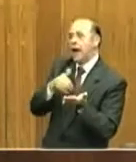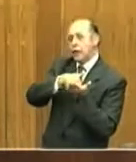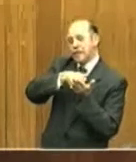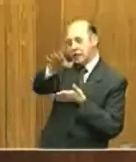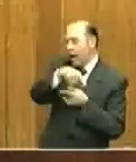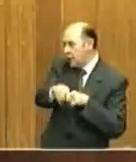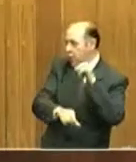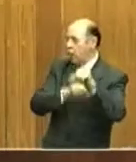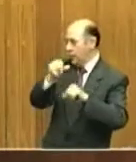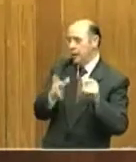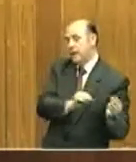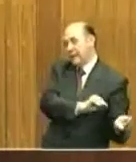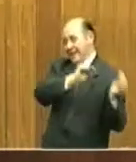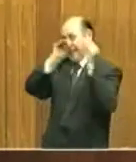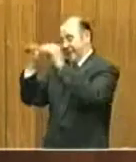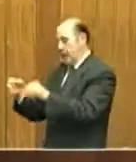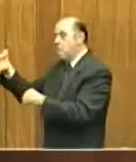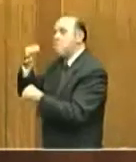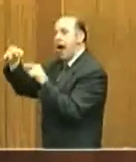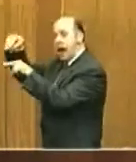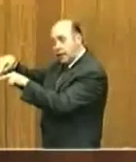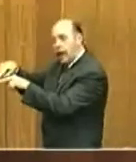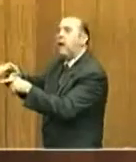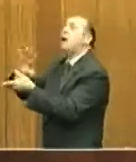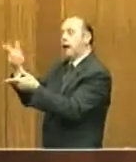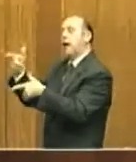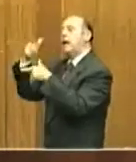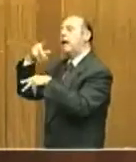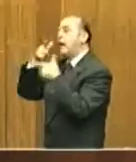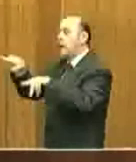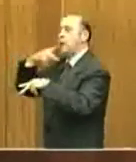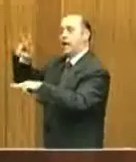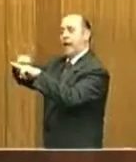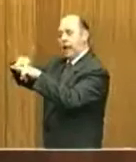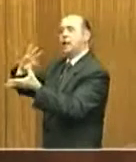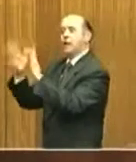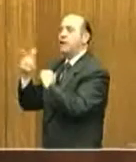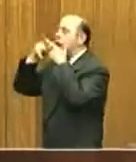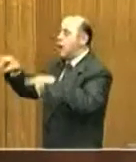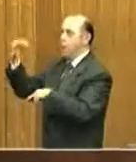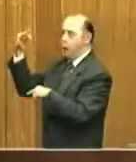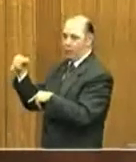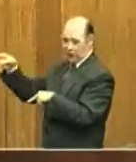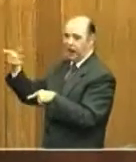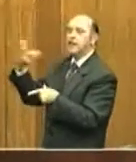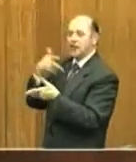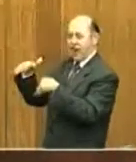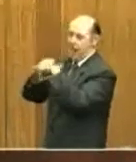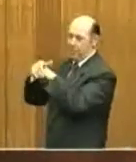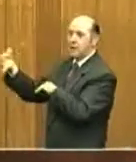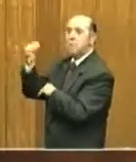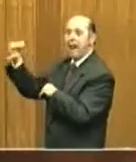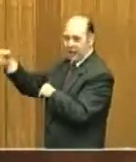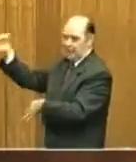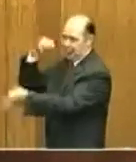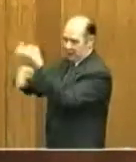trasferirono a Malta e adottarono l'italiano come lingua ufficiale, e qui i nostri amici maltesi sapranno meglio di altri spiegarci e raccontarci.